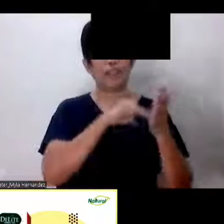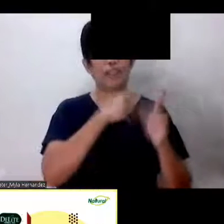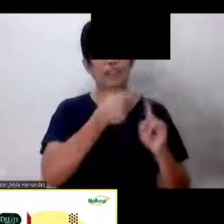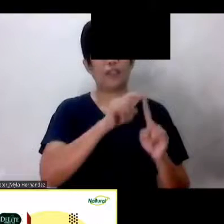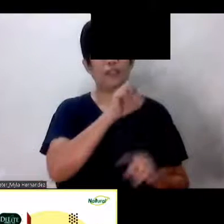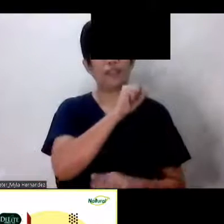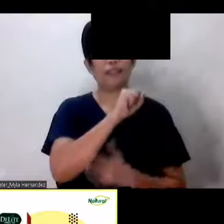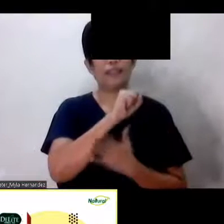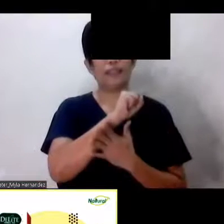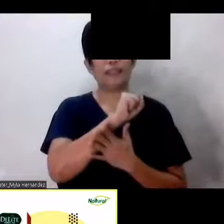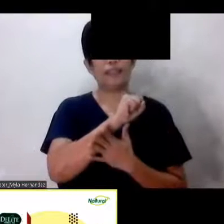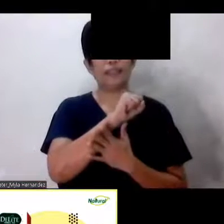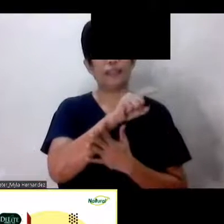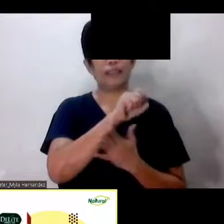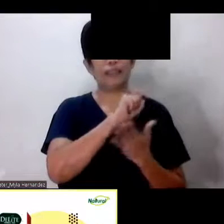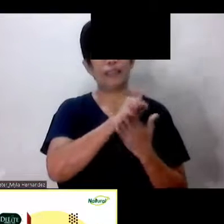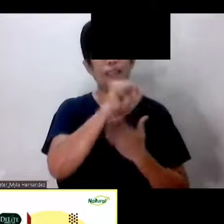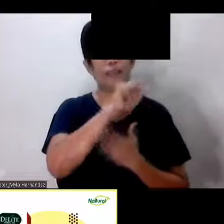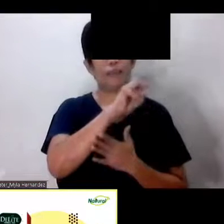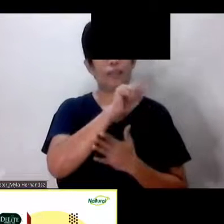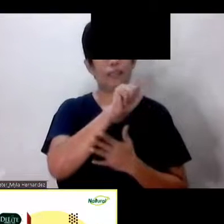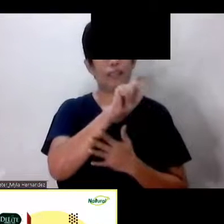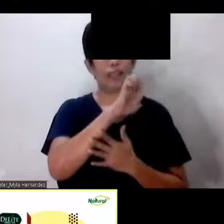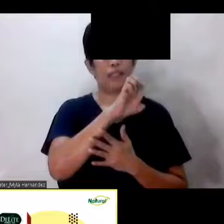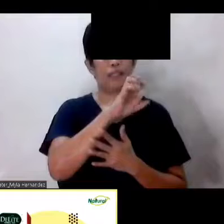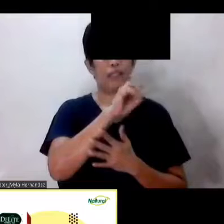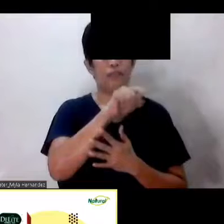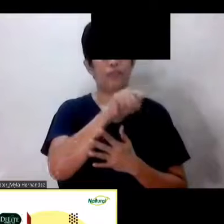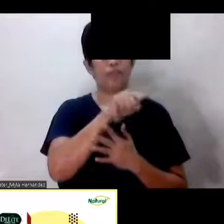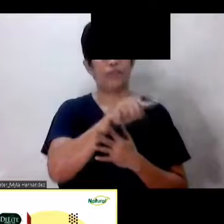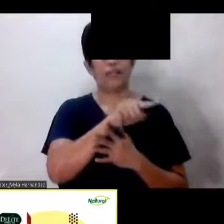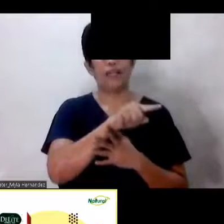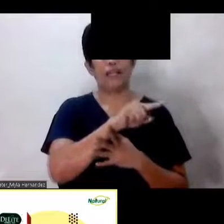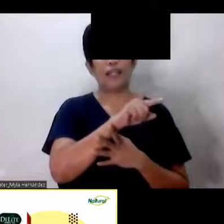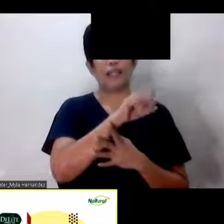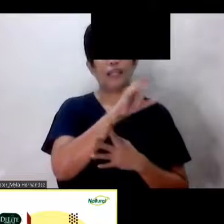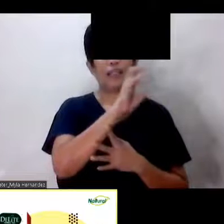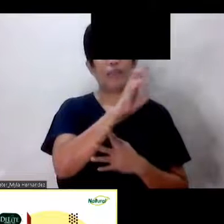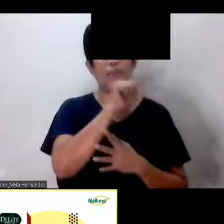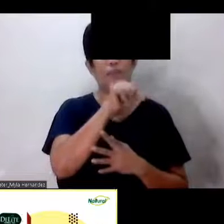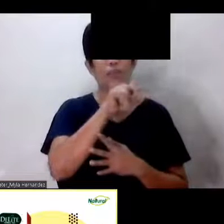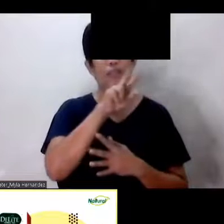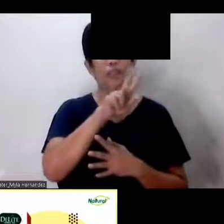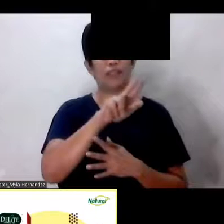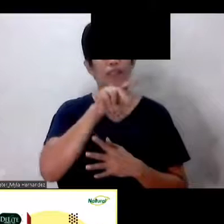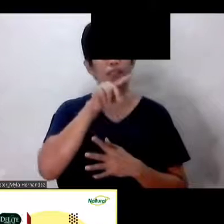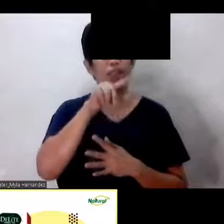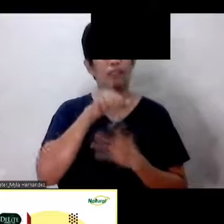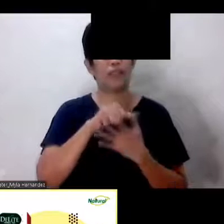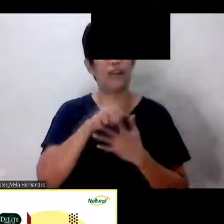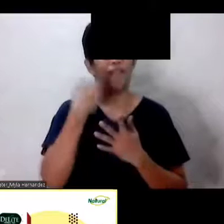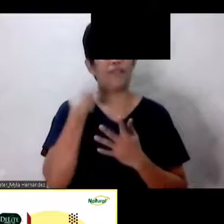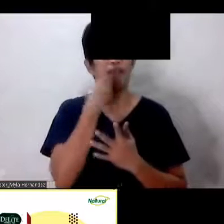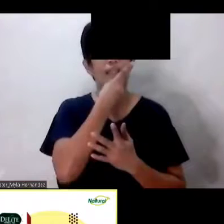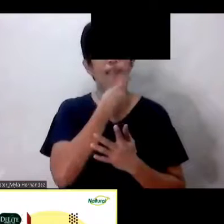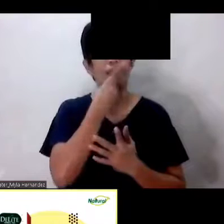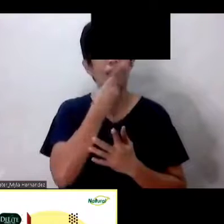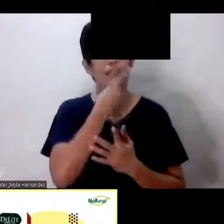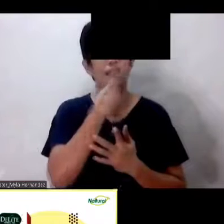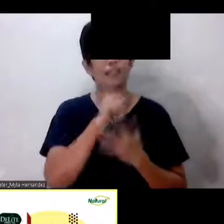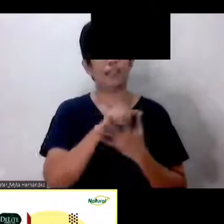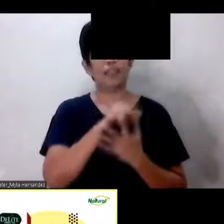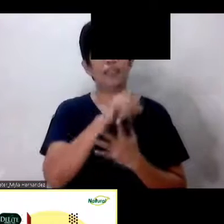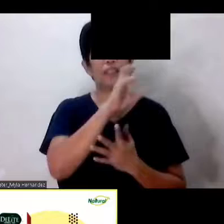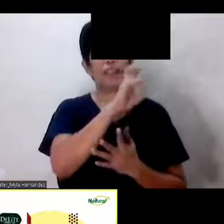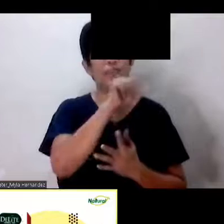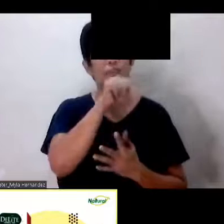Mandy 7.3 Ang kanyang HbA1c May diabetes po siya Okay Yung